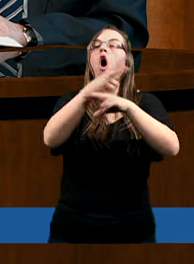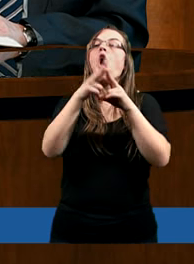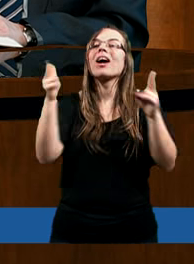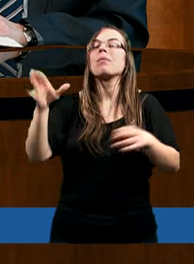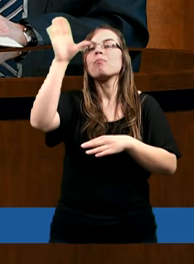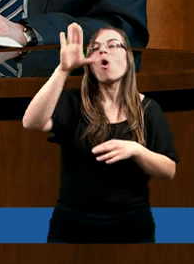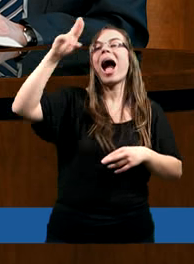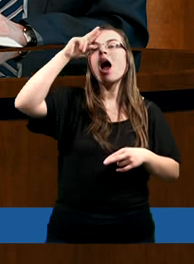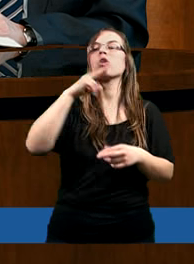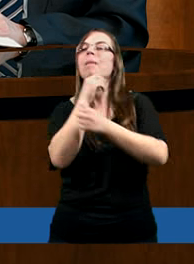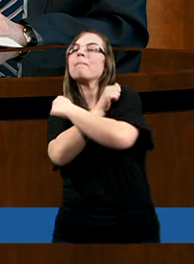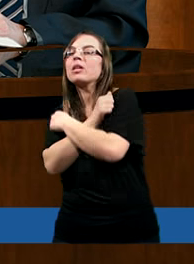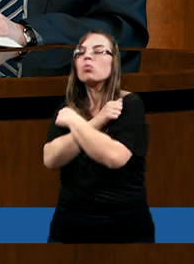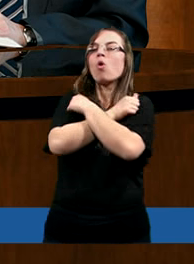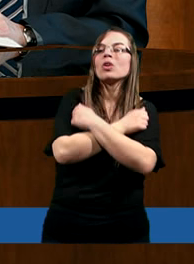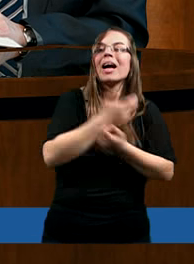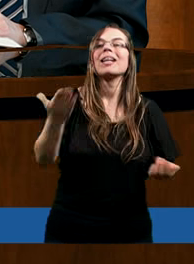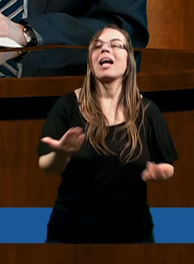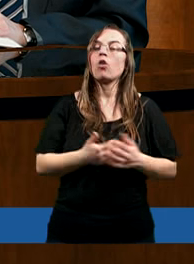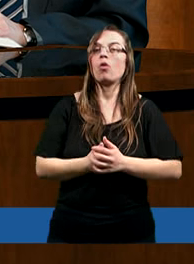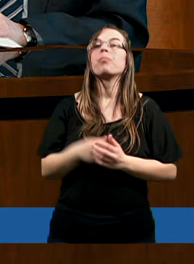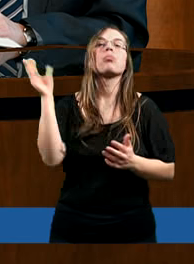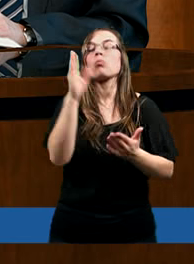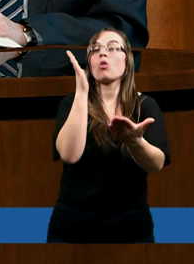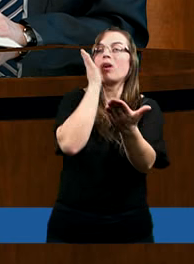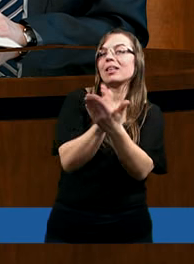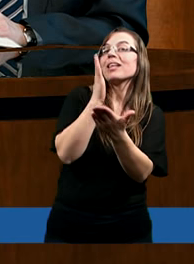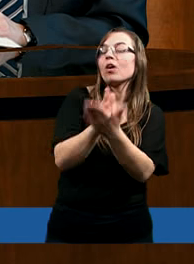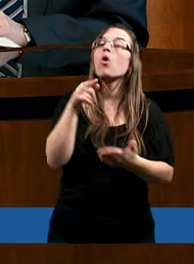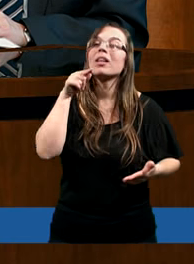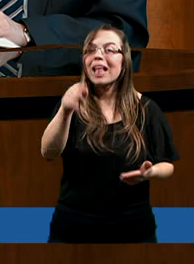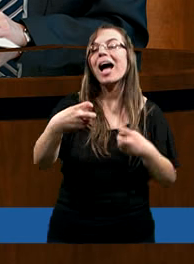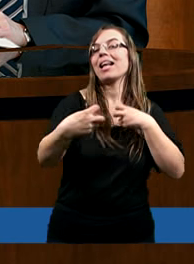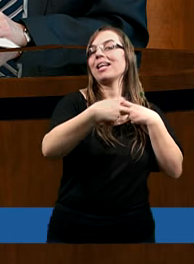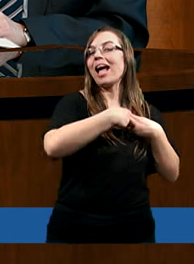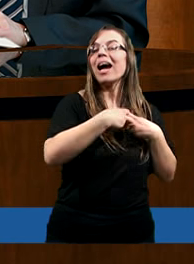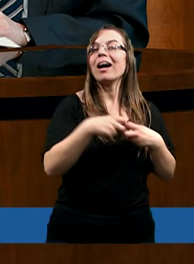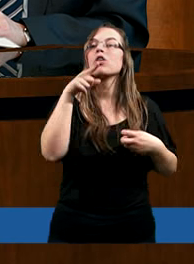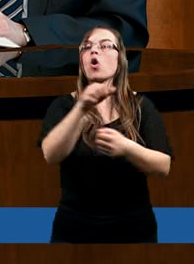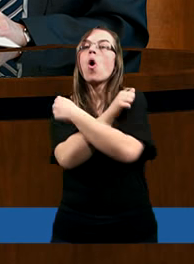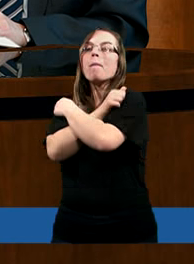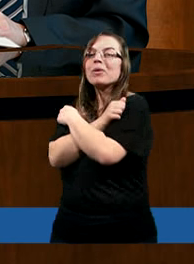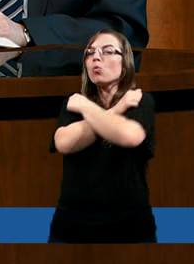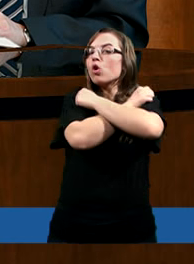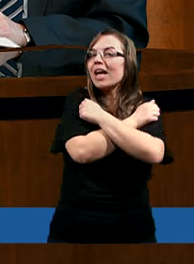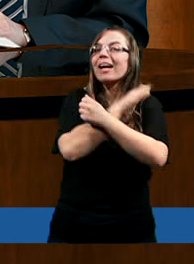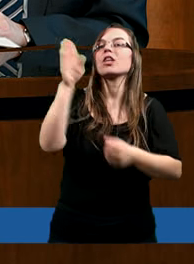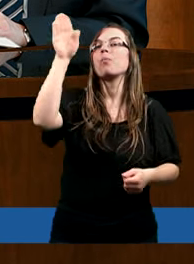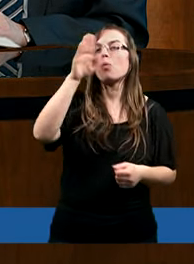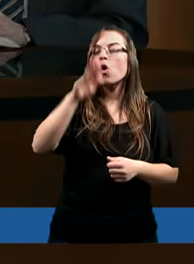miłosiernego, bo tylko ta cecha, to miłosierdzie Boże